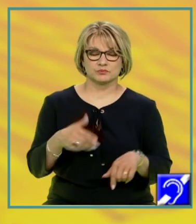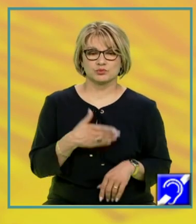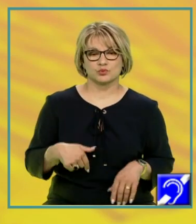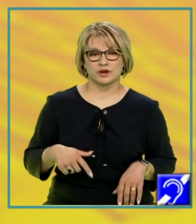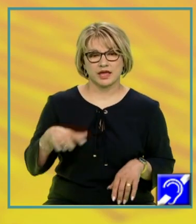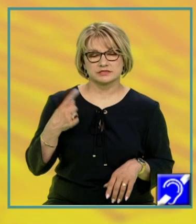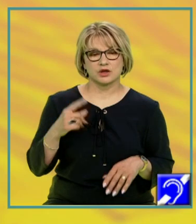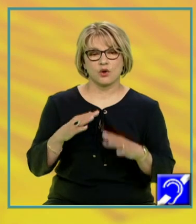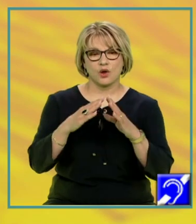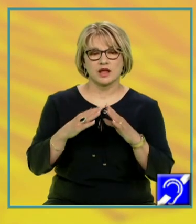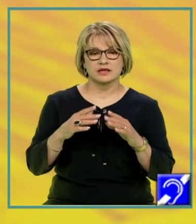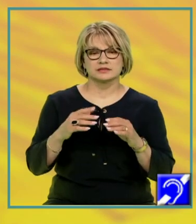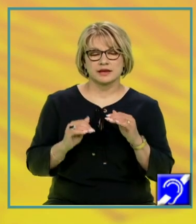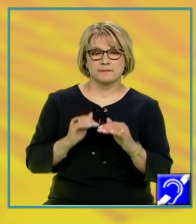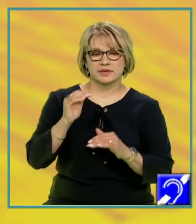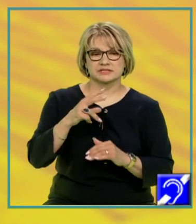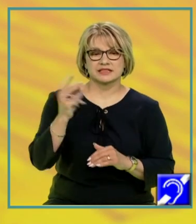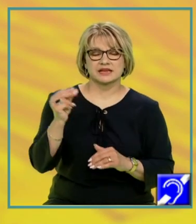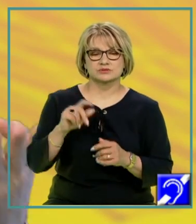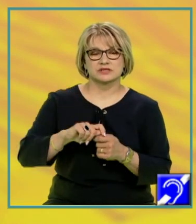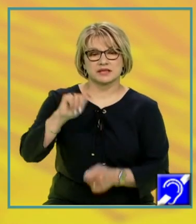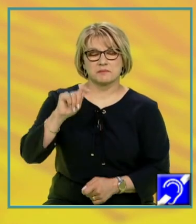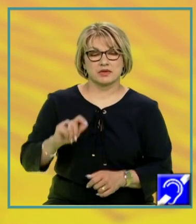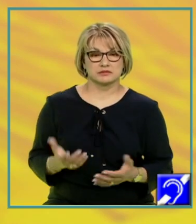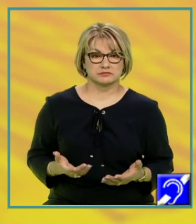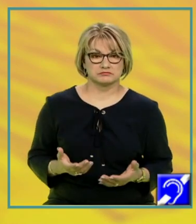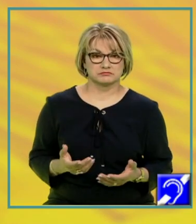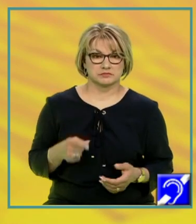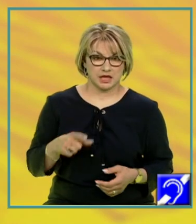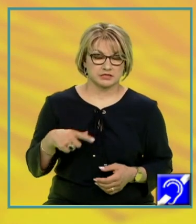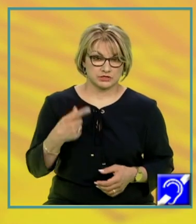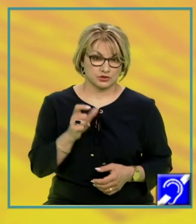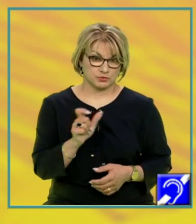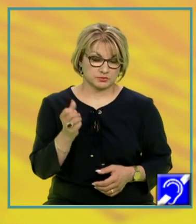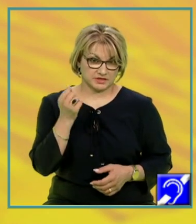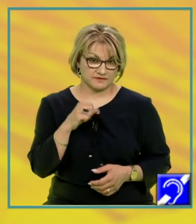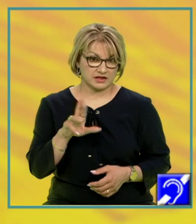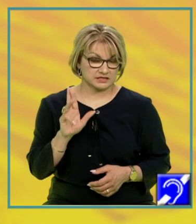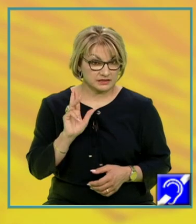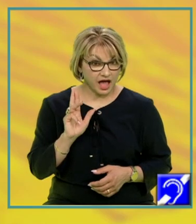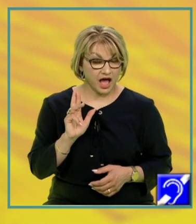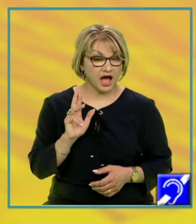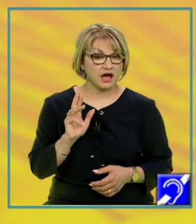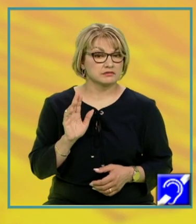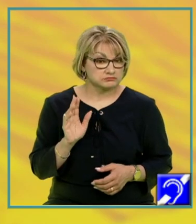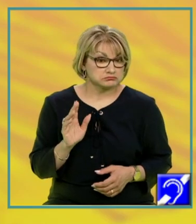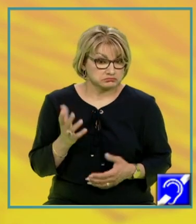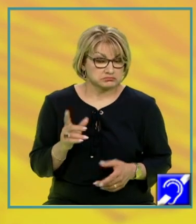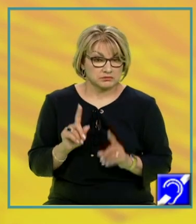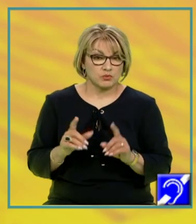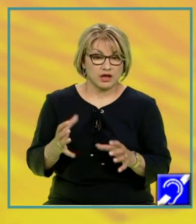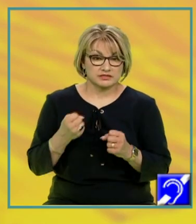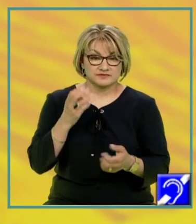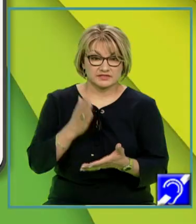clădire de peste 300 de metri înălțime. Aceasta ar fi o propoziție falsă, dar e o propoziție a carei valoare de adevăr poate fi